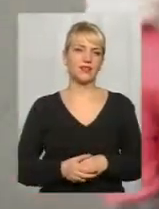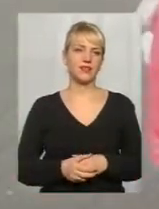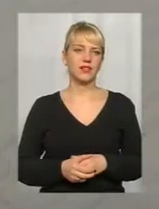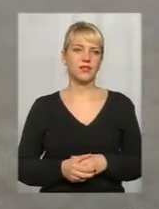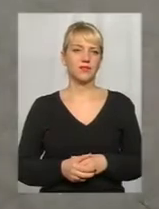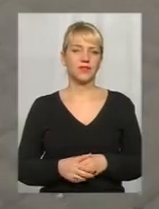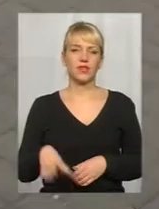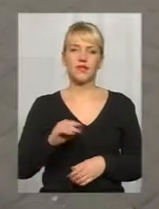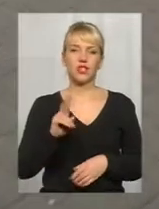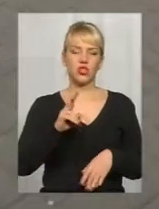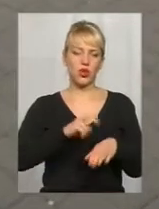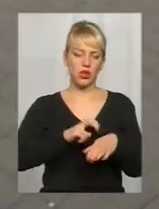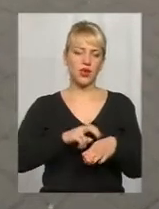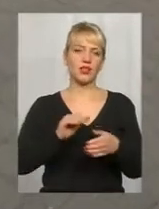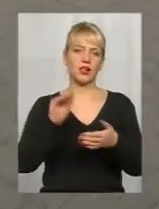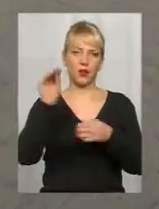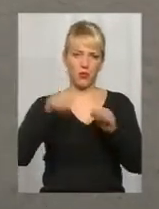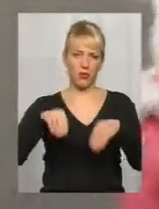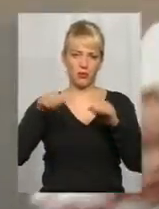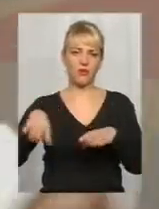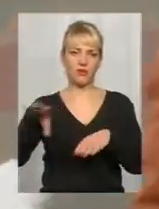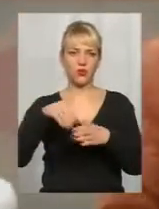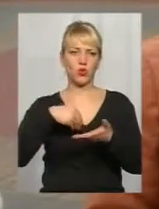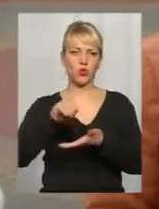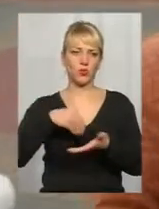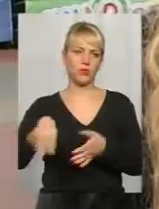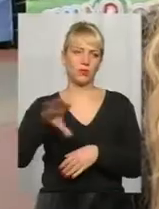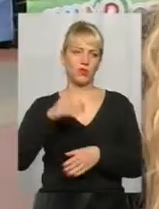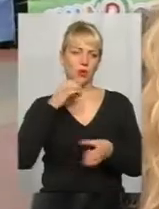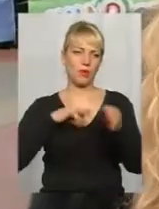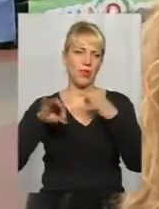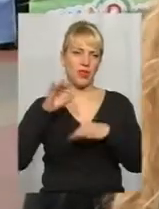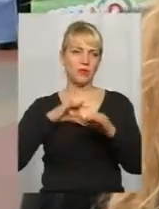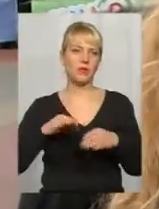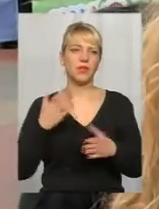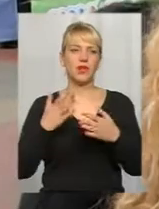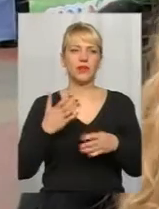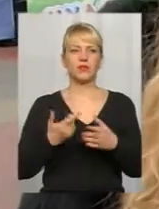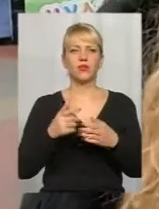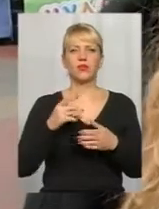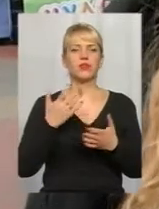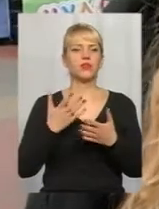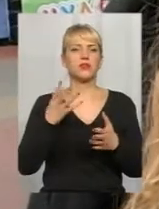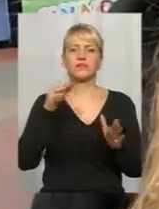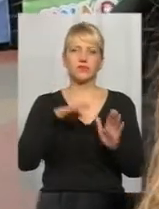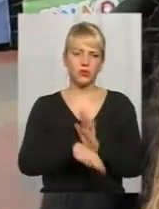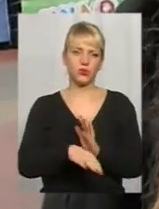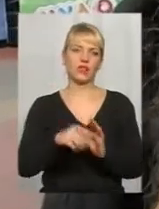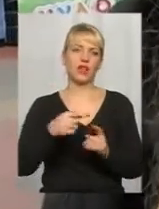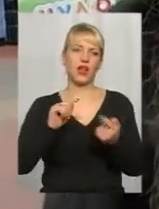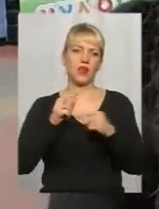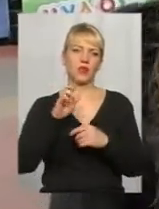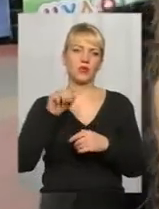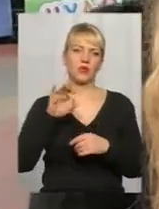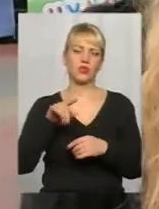що лікар прописує, все купуємо? Все купуємо і все п'ємо. Якщо вже крайній случай, то антибічки даємо. В основному, всіх,